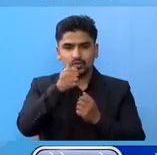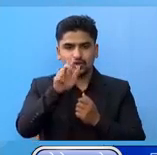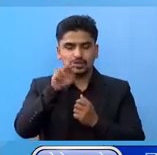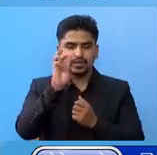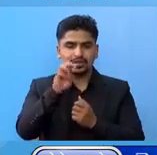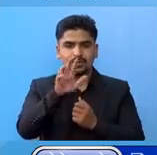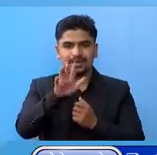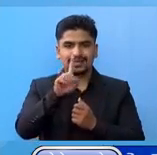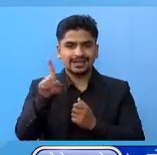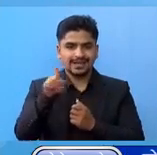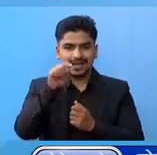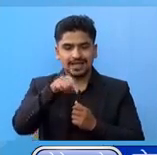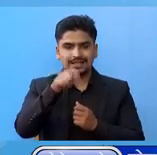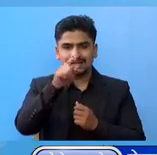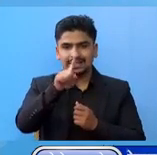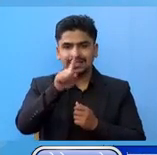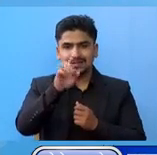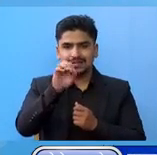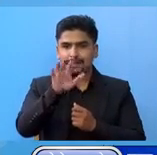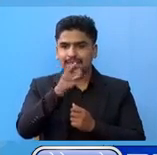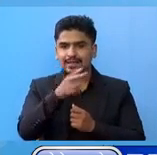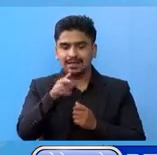-11 चाहू राज एक से